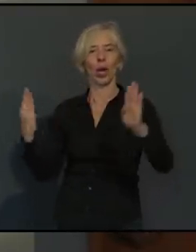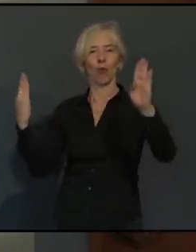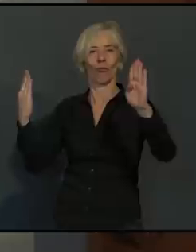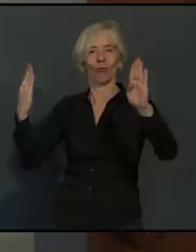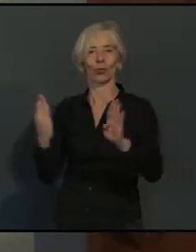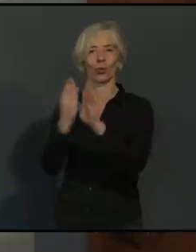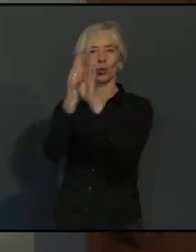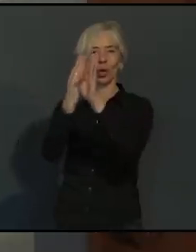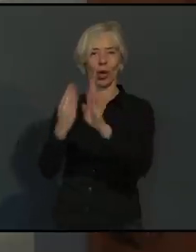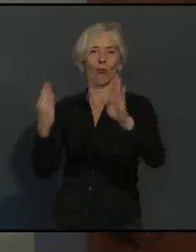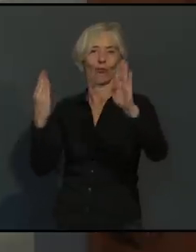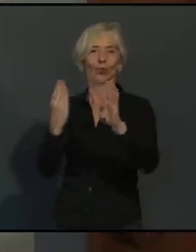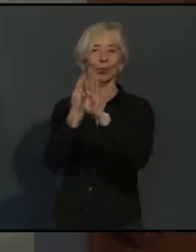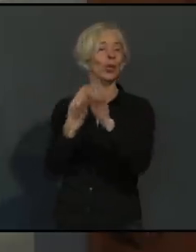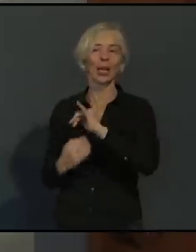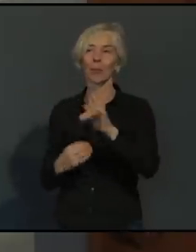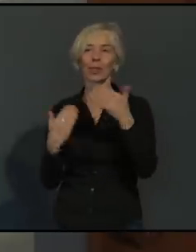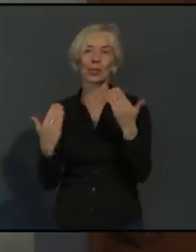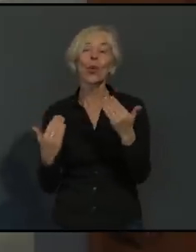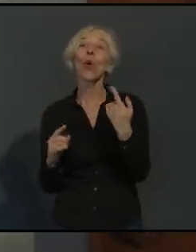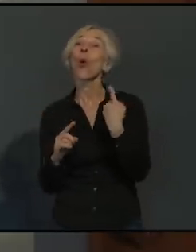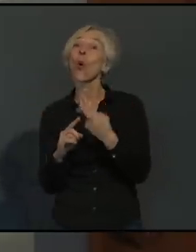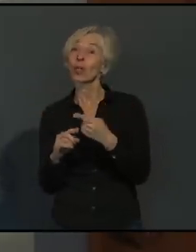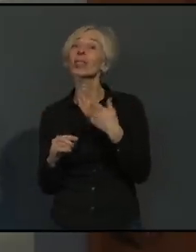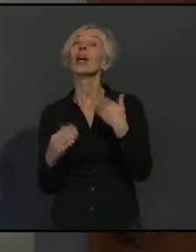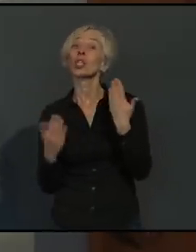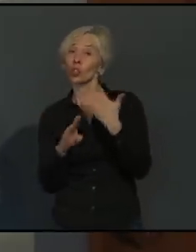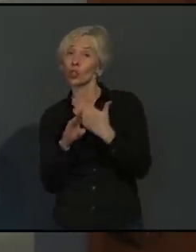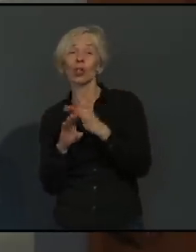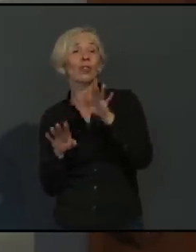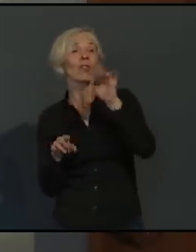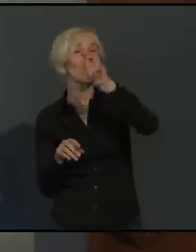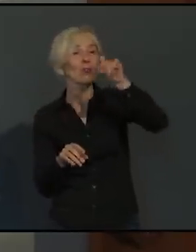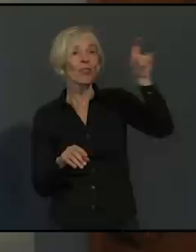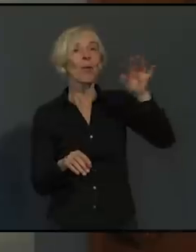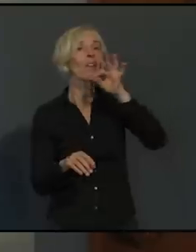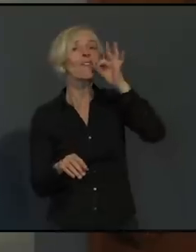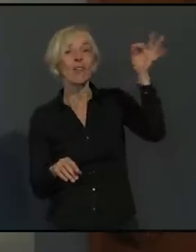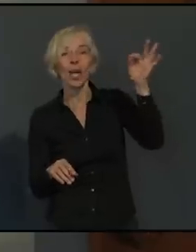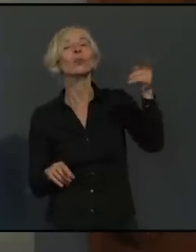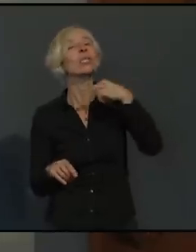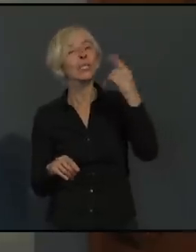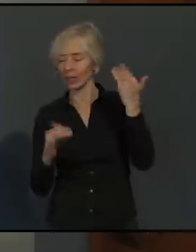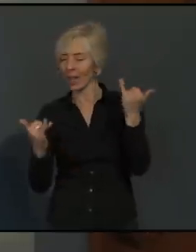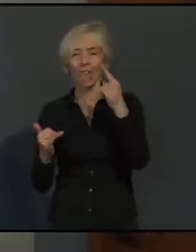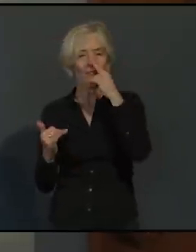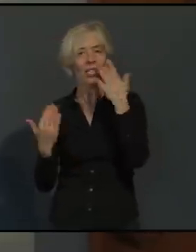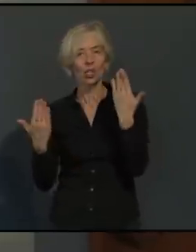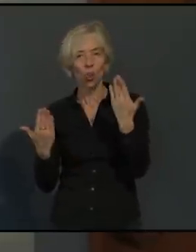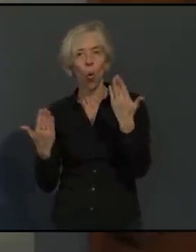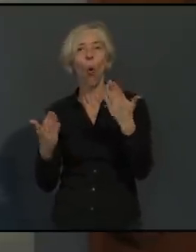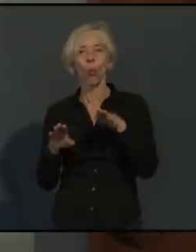uns mitgeteilt, dass binnen zwei, drei Haltestellen der komplette Luftinhalt